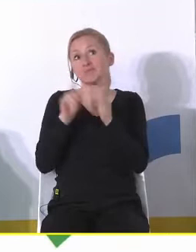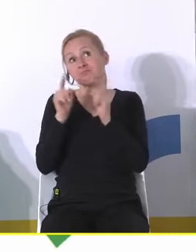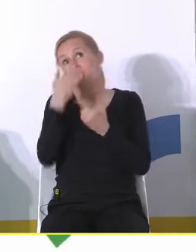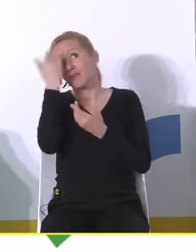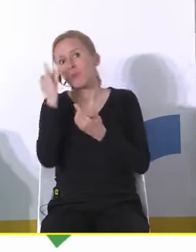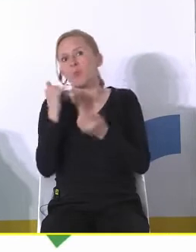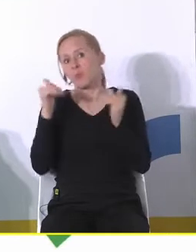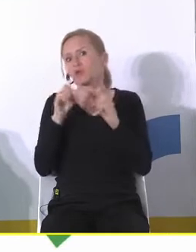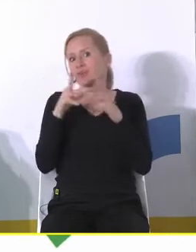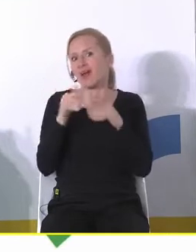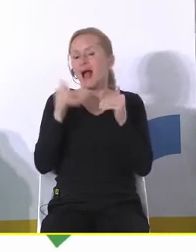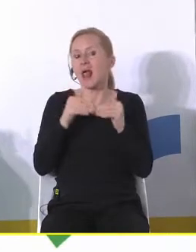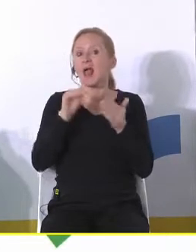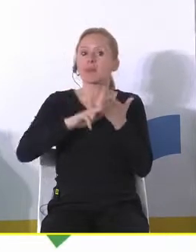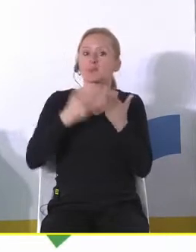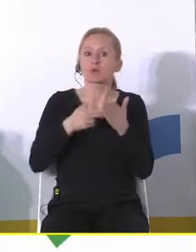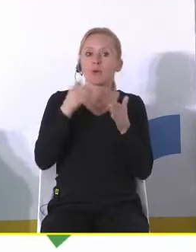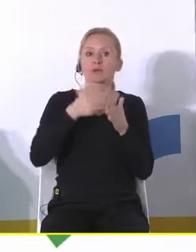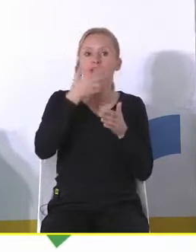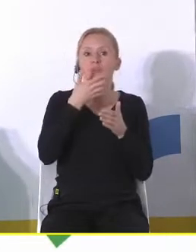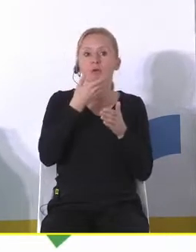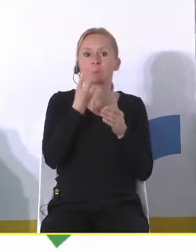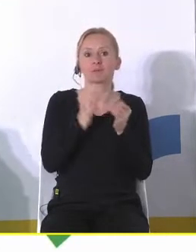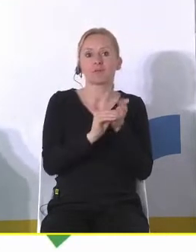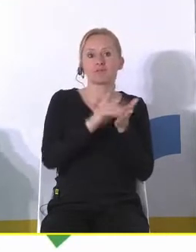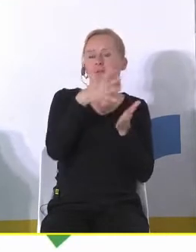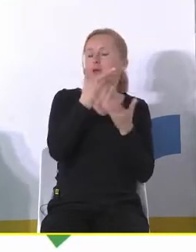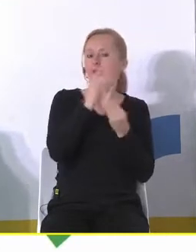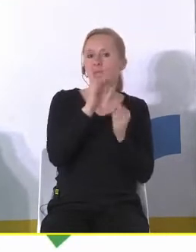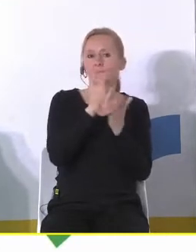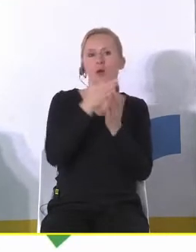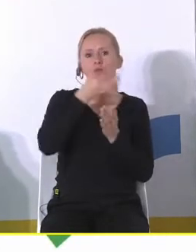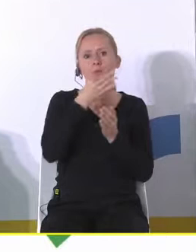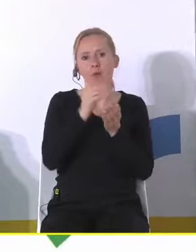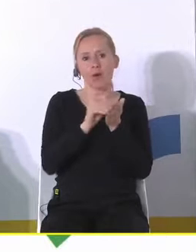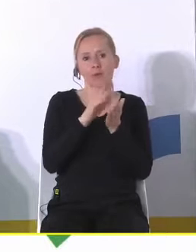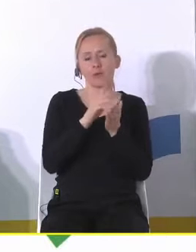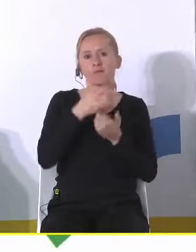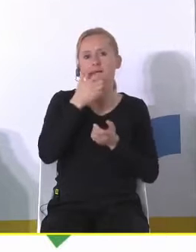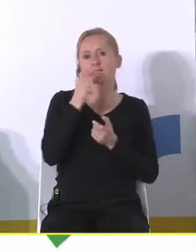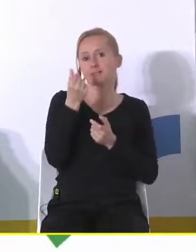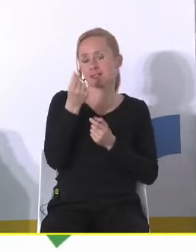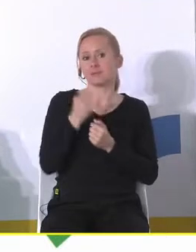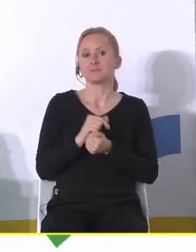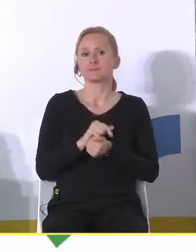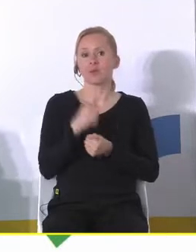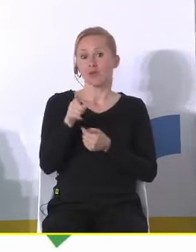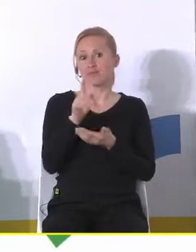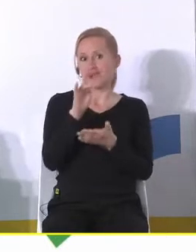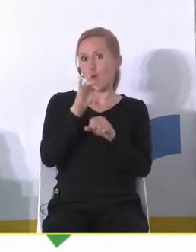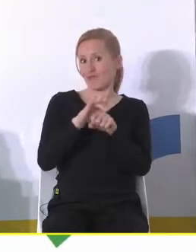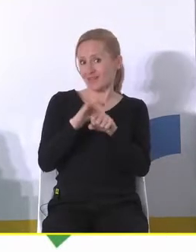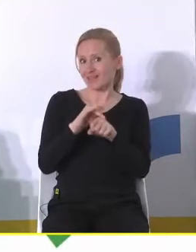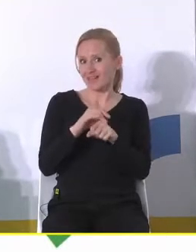prawdopodobne ale może będzie nie rosła jego cena albo stosunkowo niewiele tak czyli to jest ten efekt